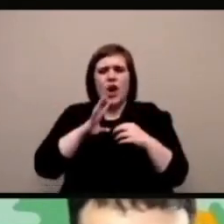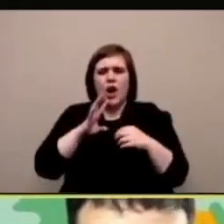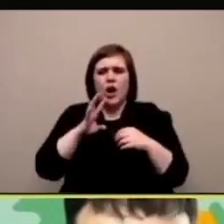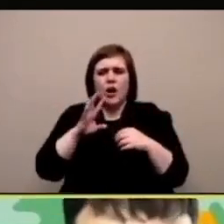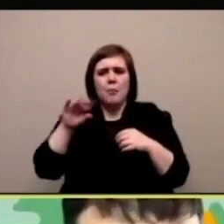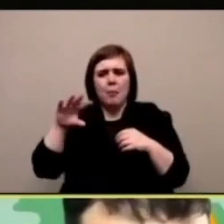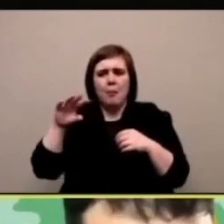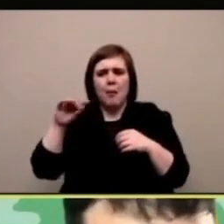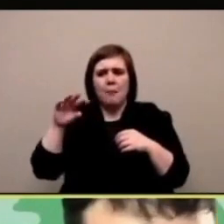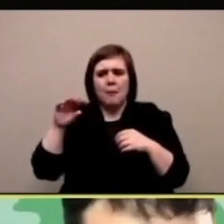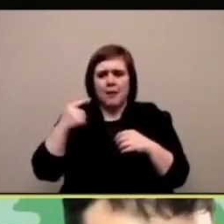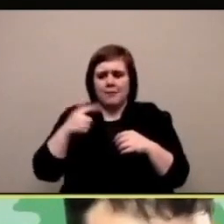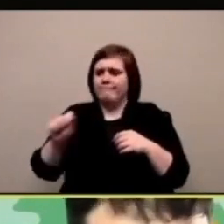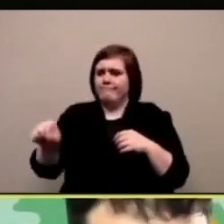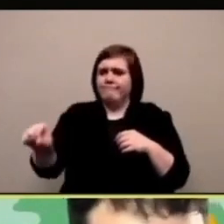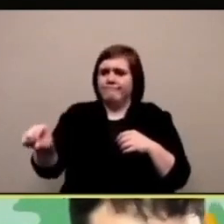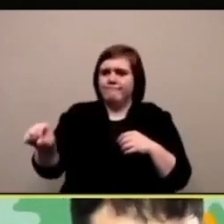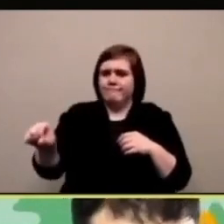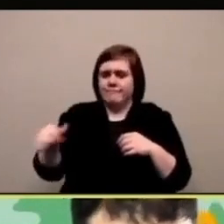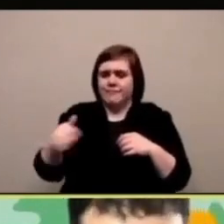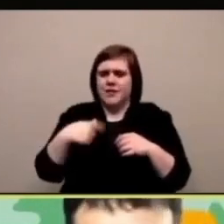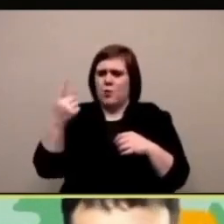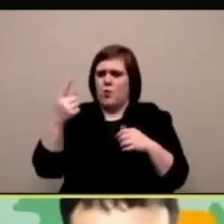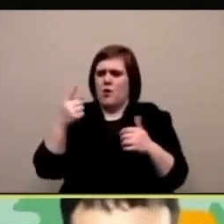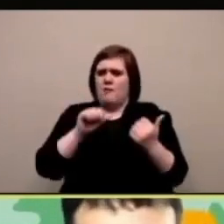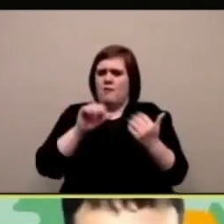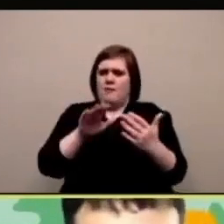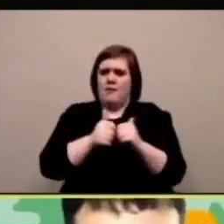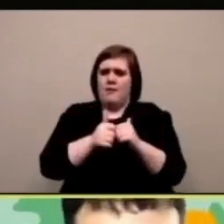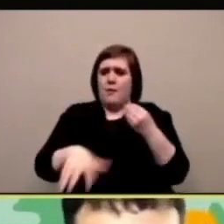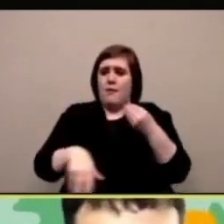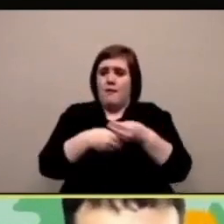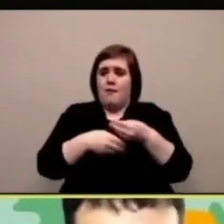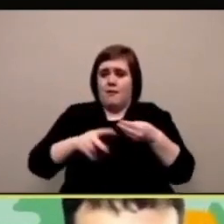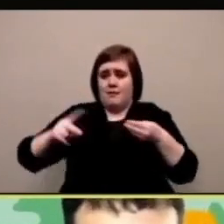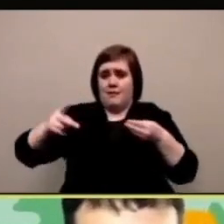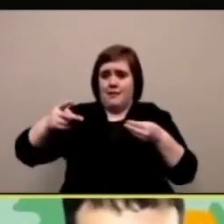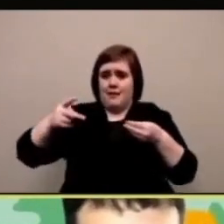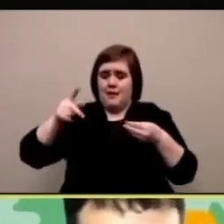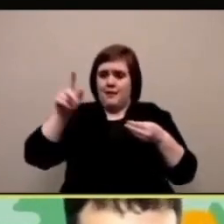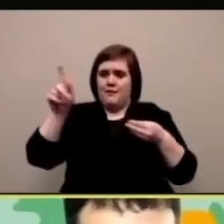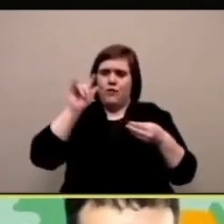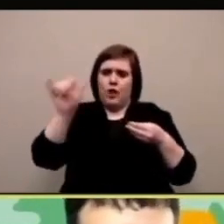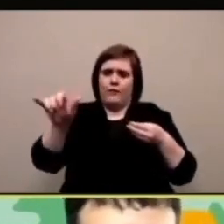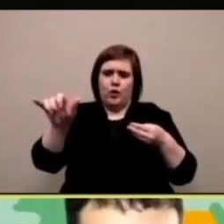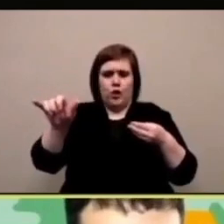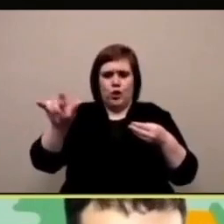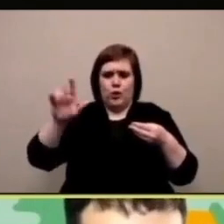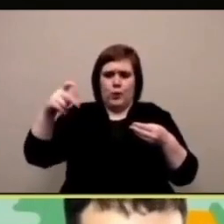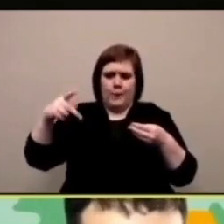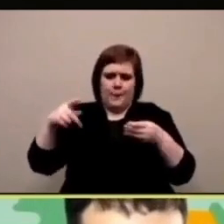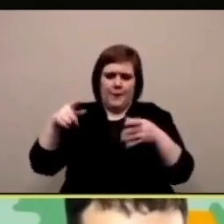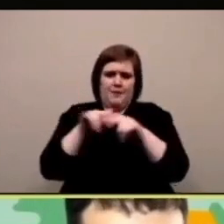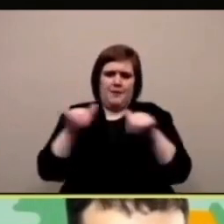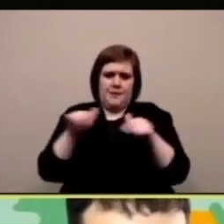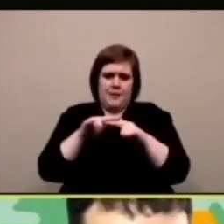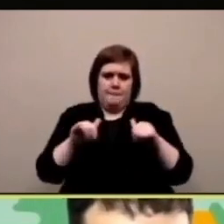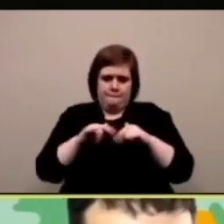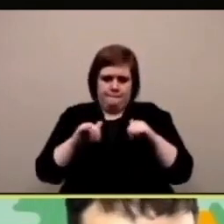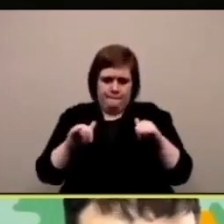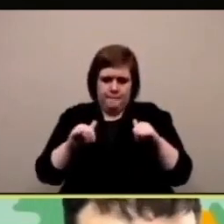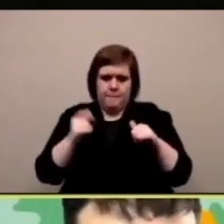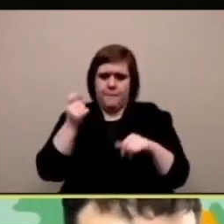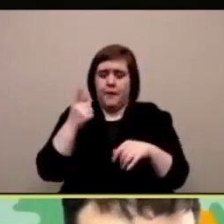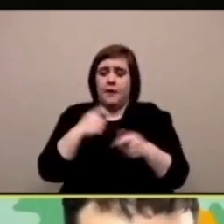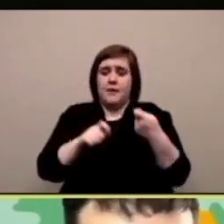ok io vorrei che parlasse quando io parlo che si muovesse con me un